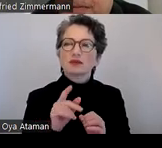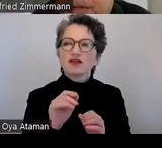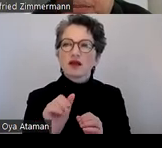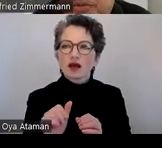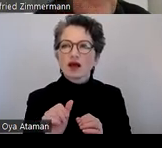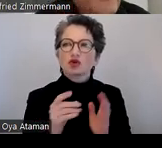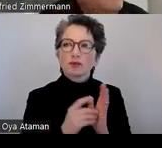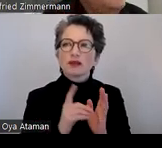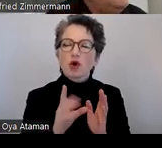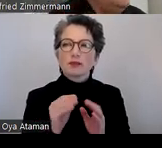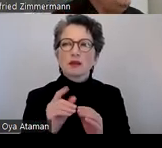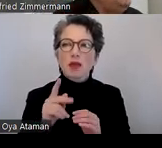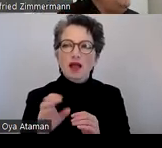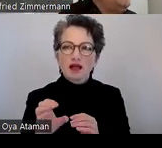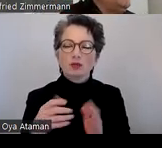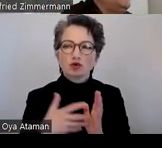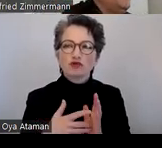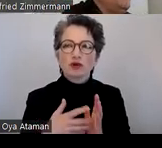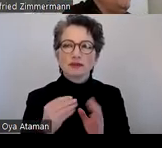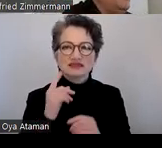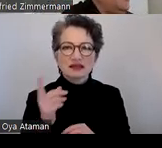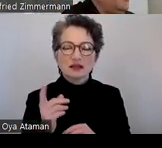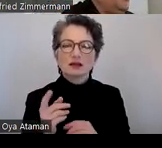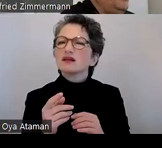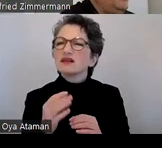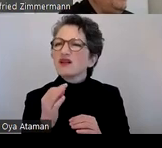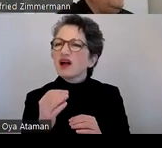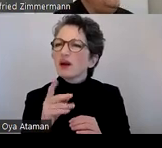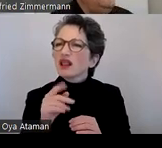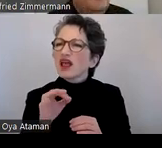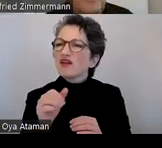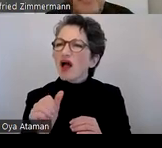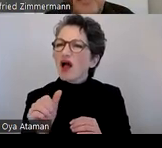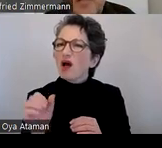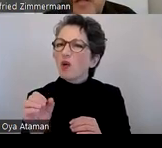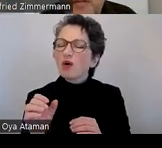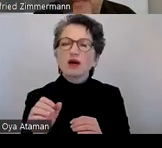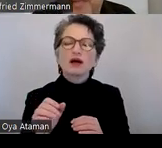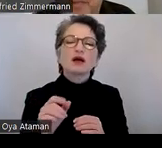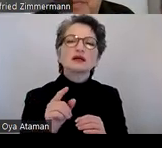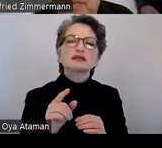sinnvoll geprüft werden, was ist PDF A, O. Es ist ARRI-Format,